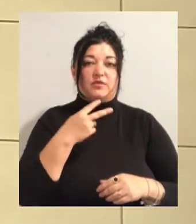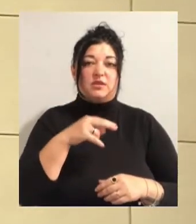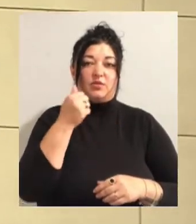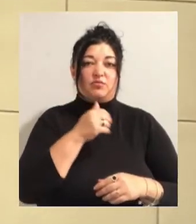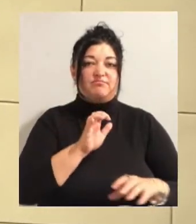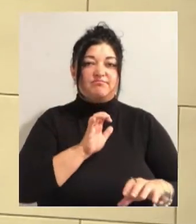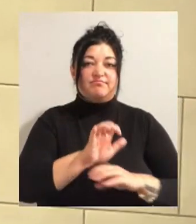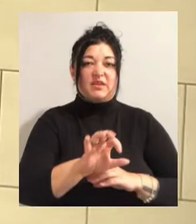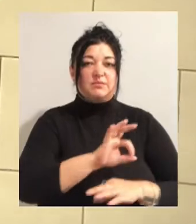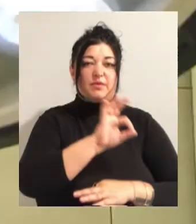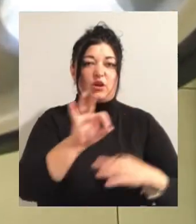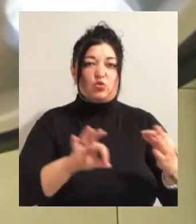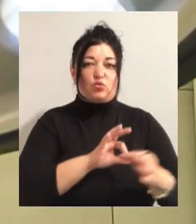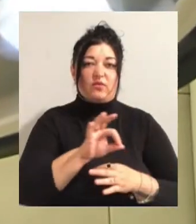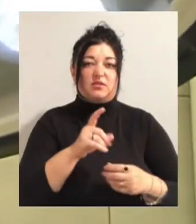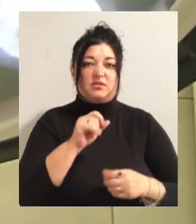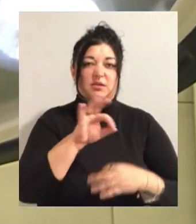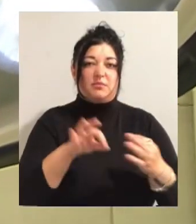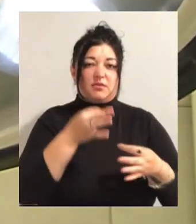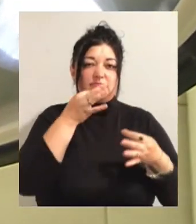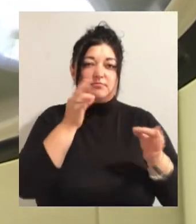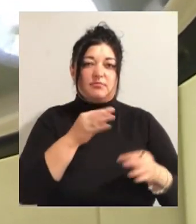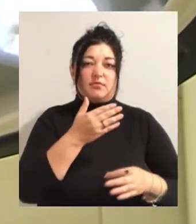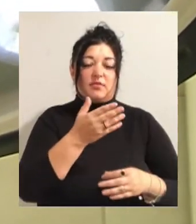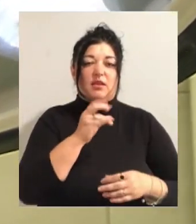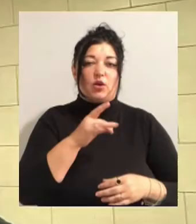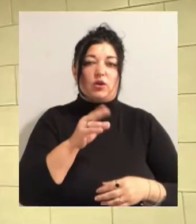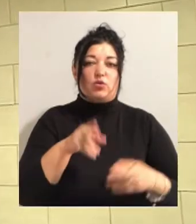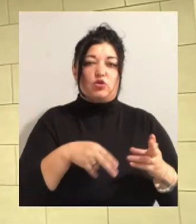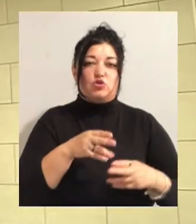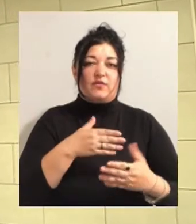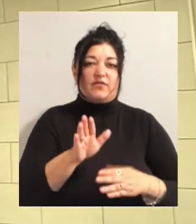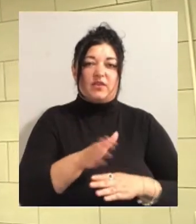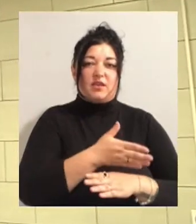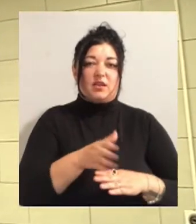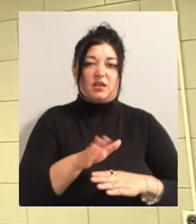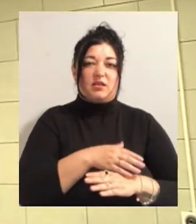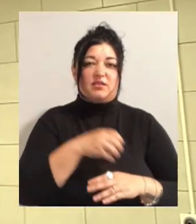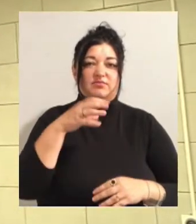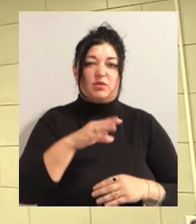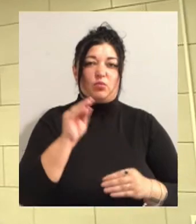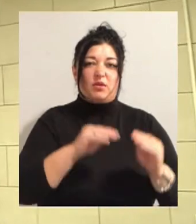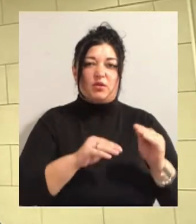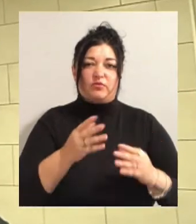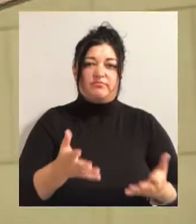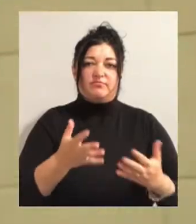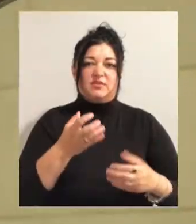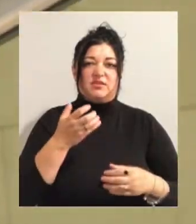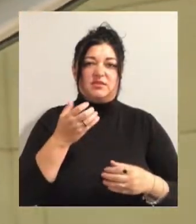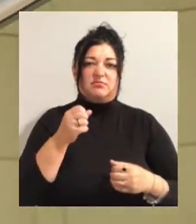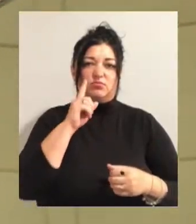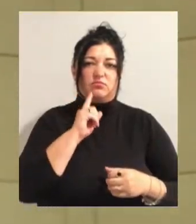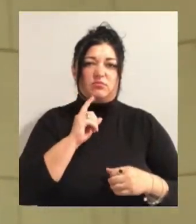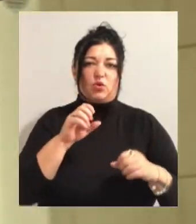спроєктували за замірами операційної нейрохірургічного відділення. Світильник окомплектований змінними стерильними ручками, а також